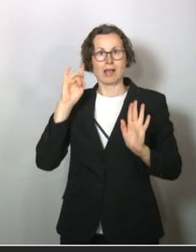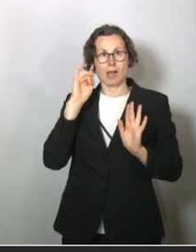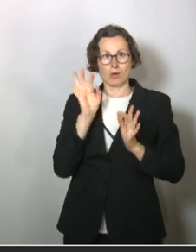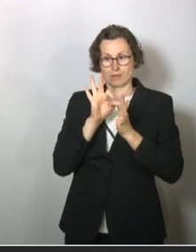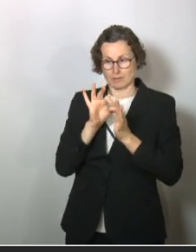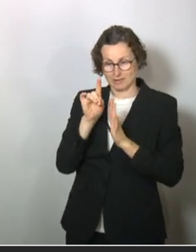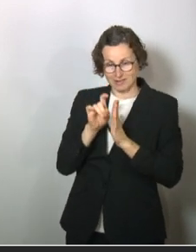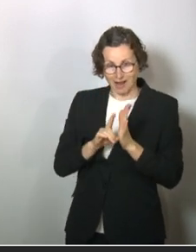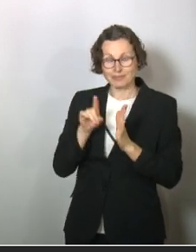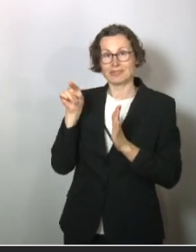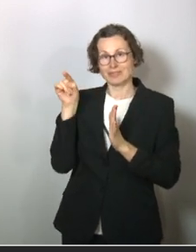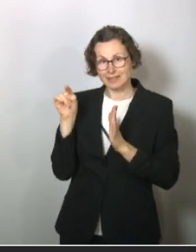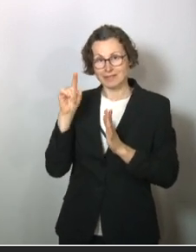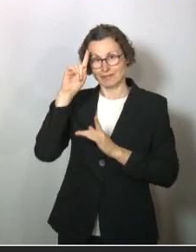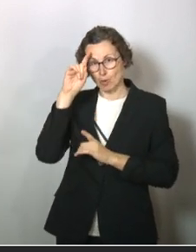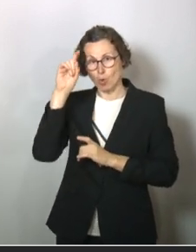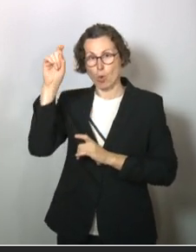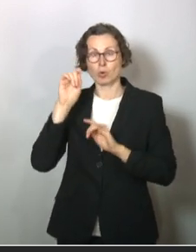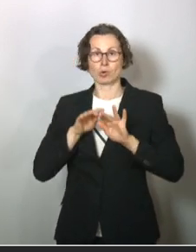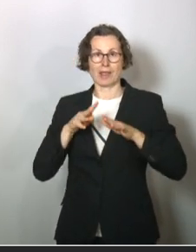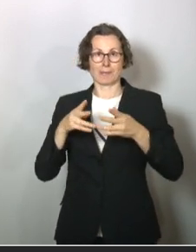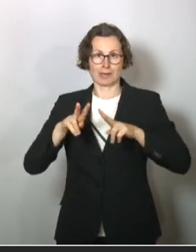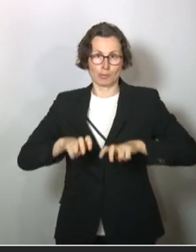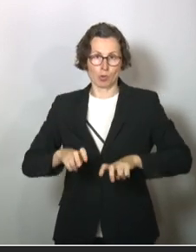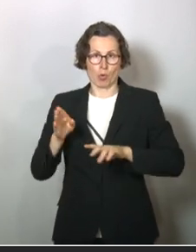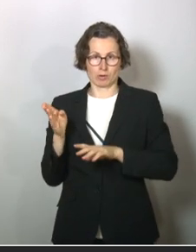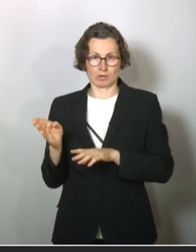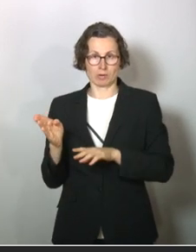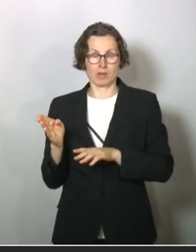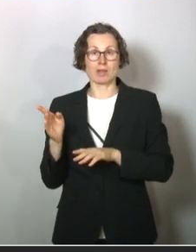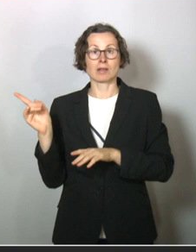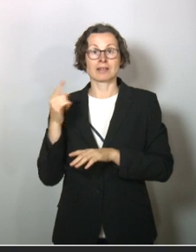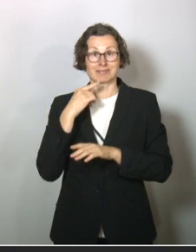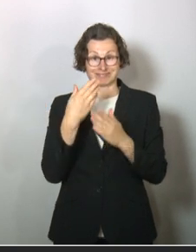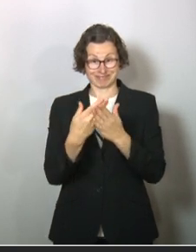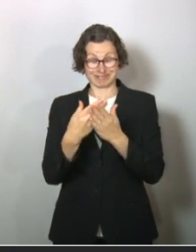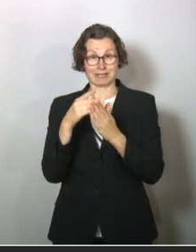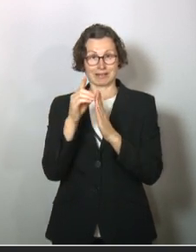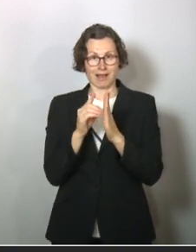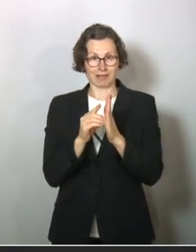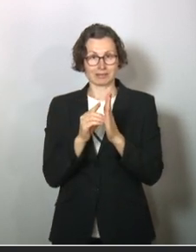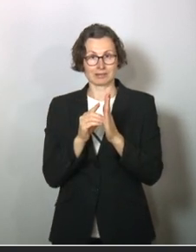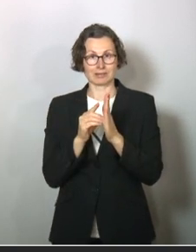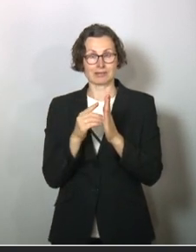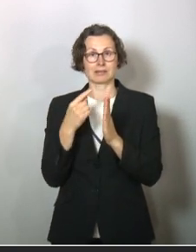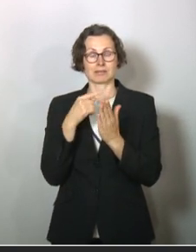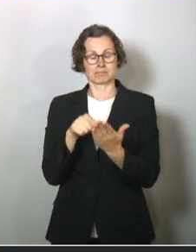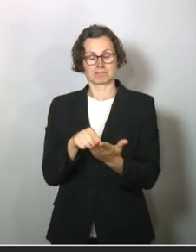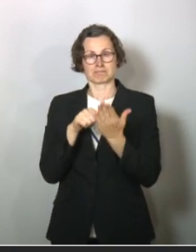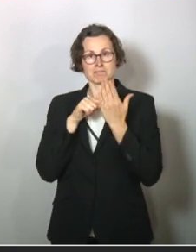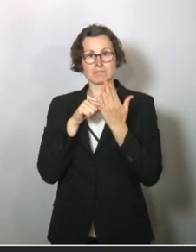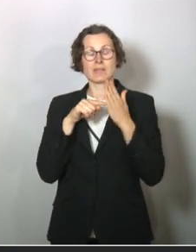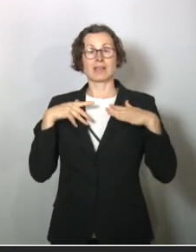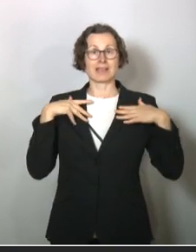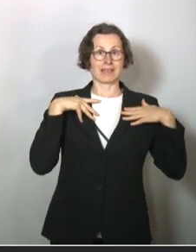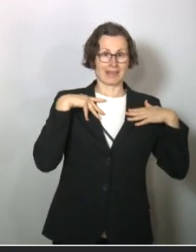Daten, die Virologen und Epidemiologen vorgelegt haben. Nach diesen Daten ist es klar, dass die